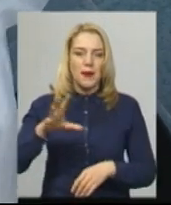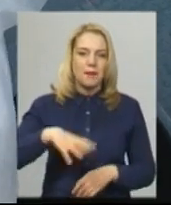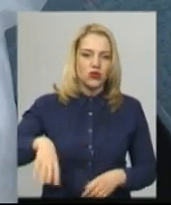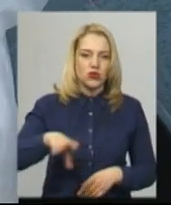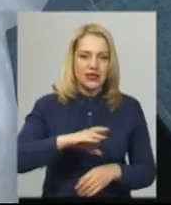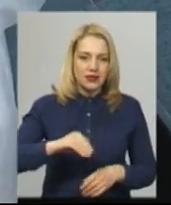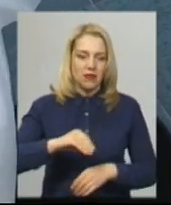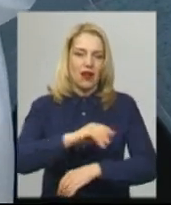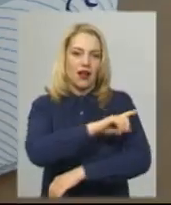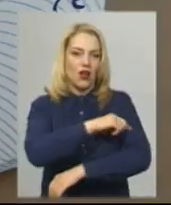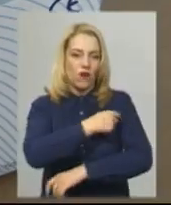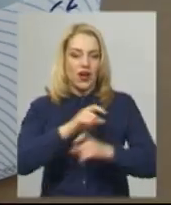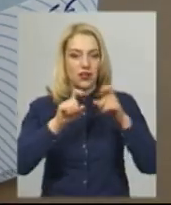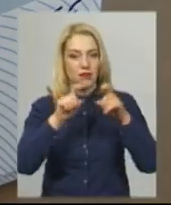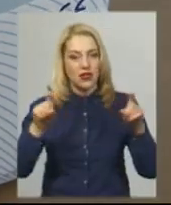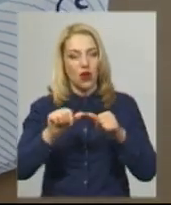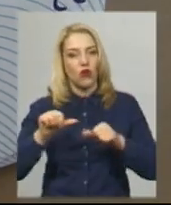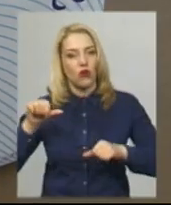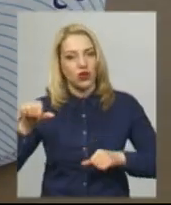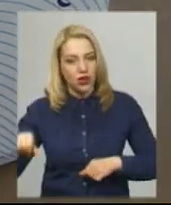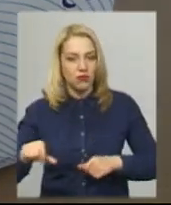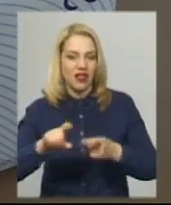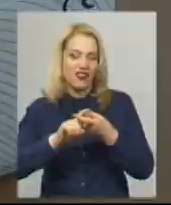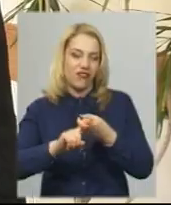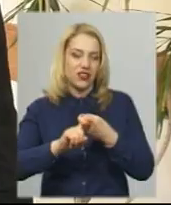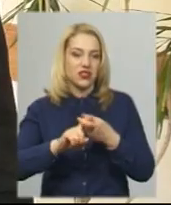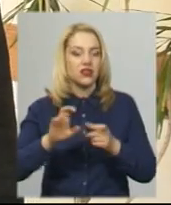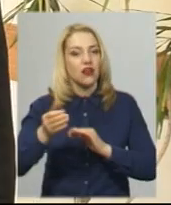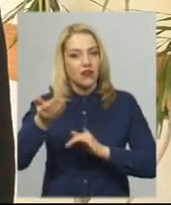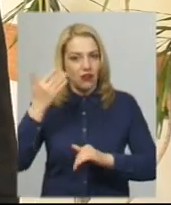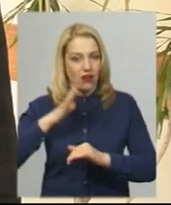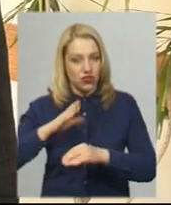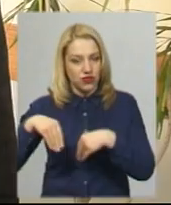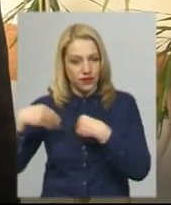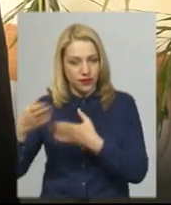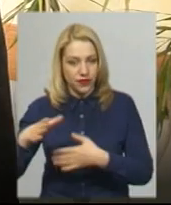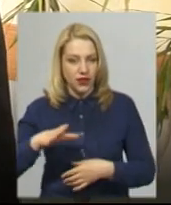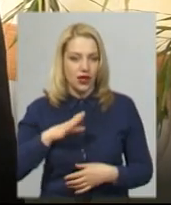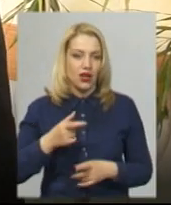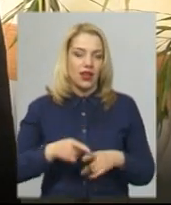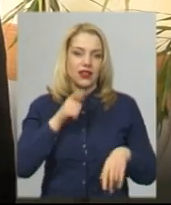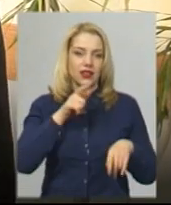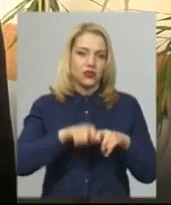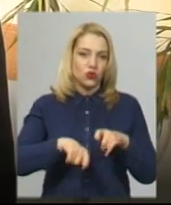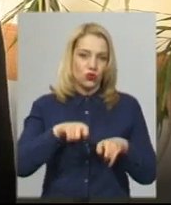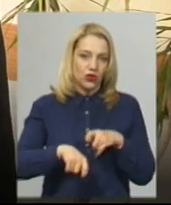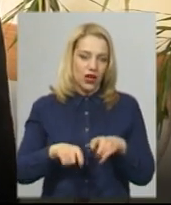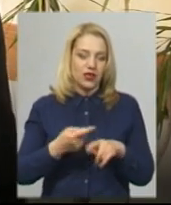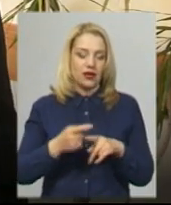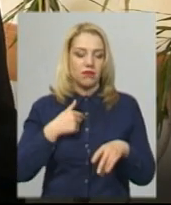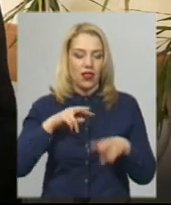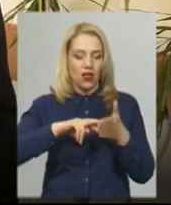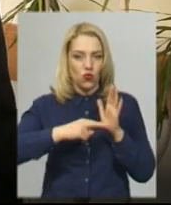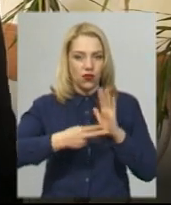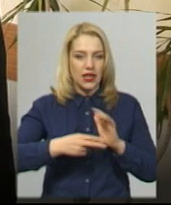інфекційної лікарні, так як вона отримала раніше, і вона тепер має запас. Тестування ми планували медичних працівників